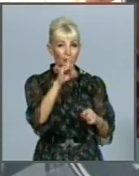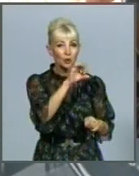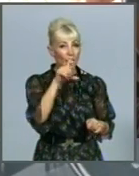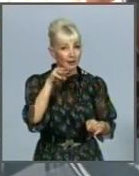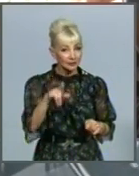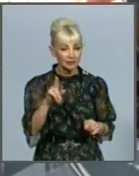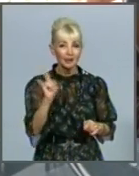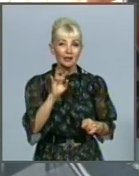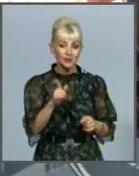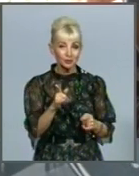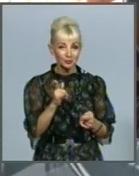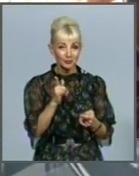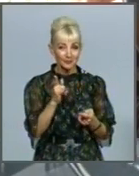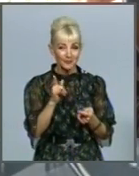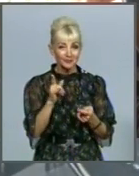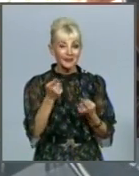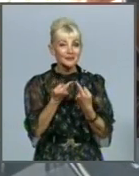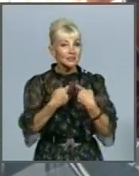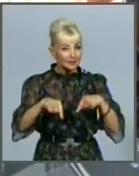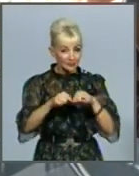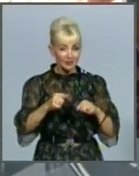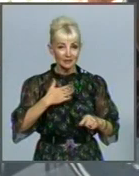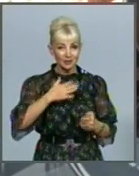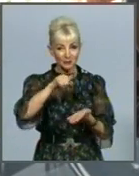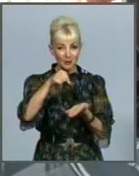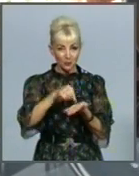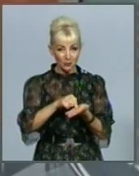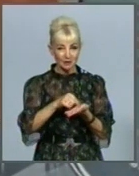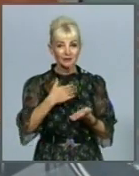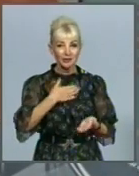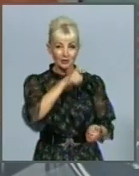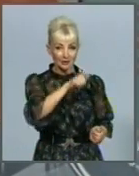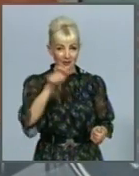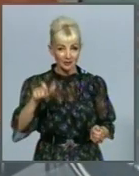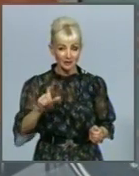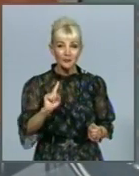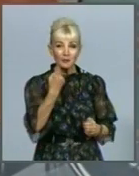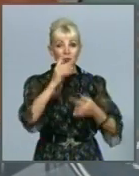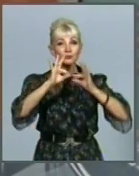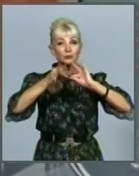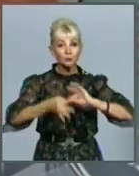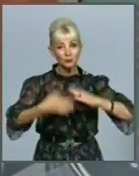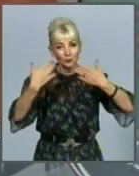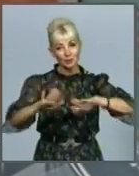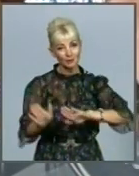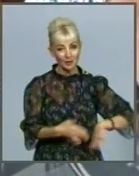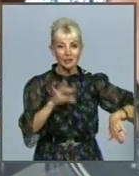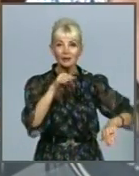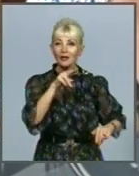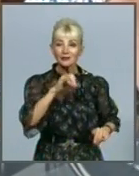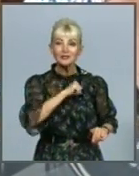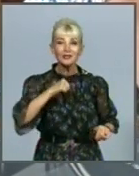отримали всі сфери нашого міста, нашого населення. Перші складнощі вже позаду. І навіть